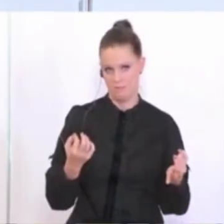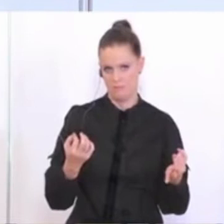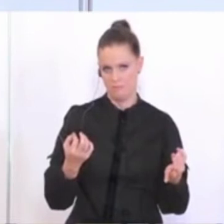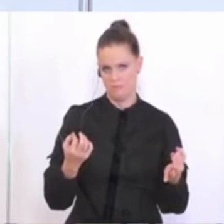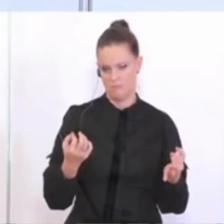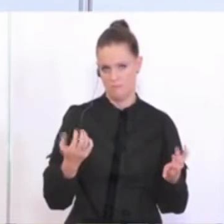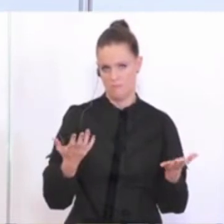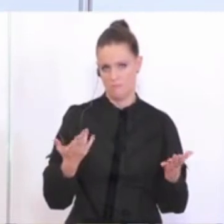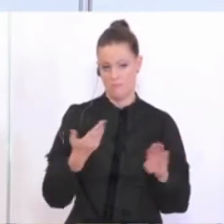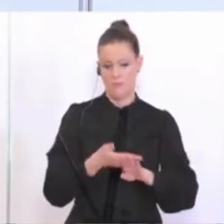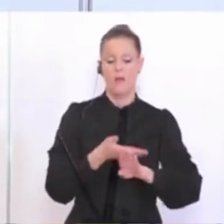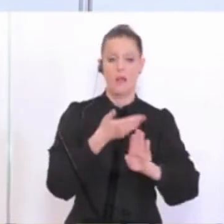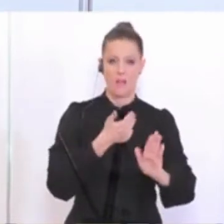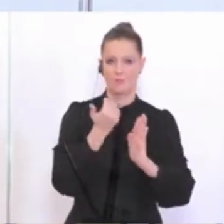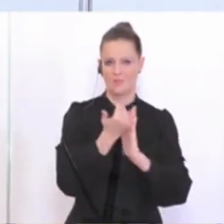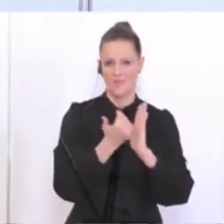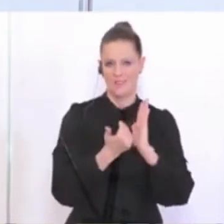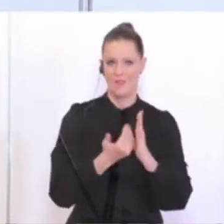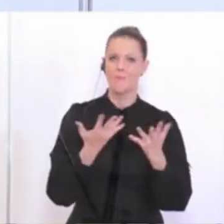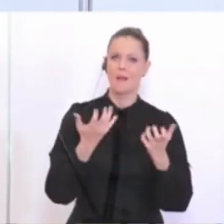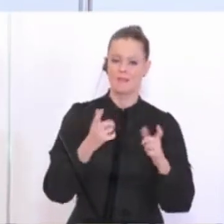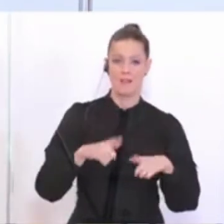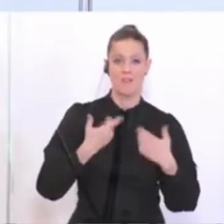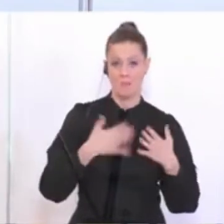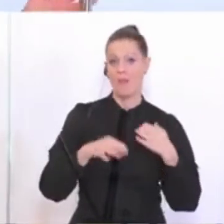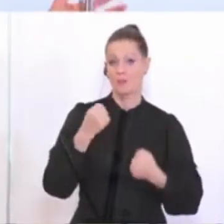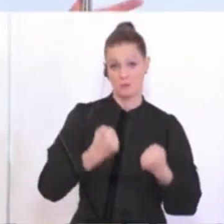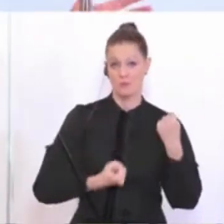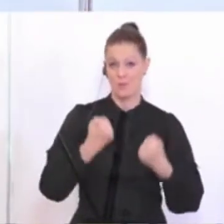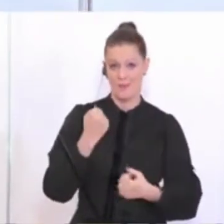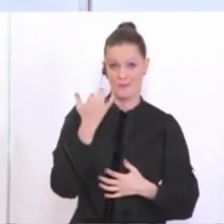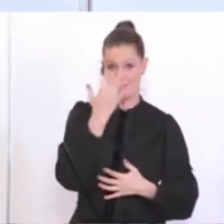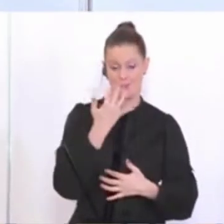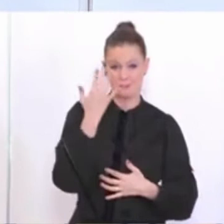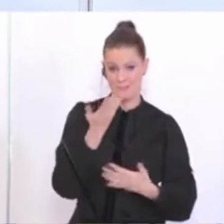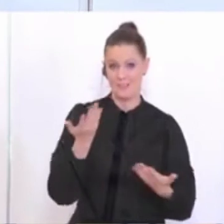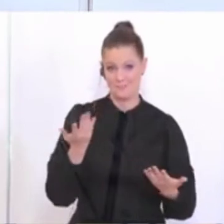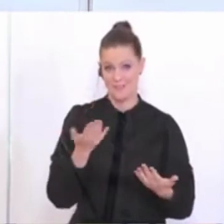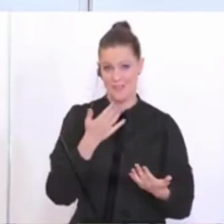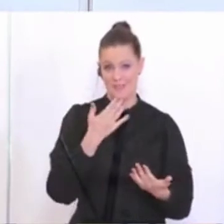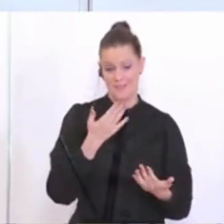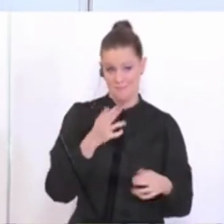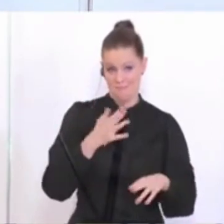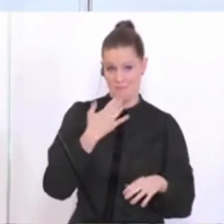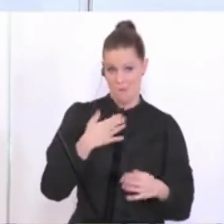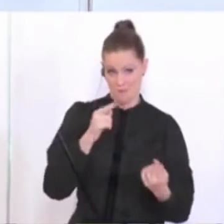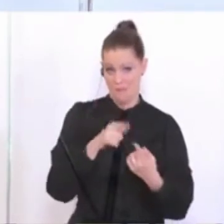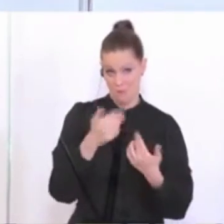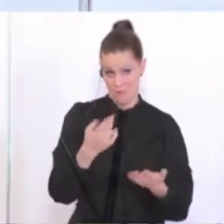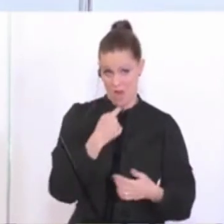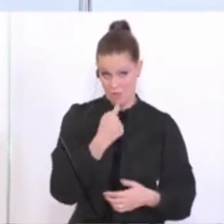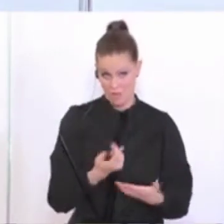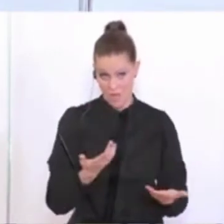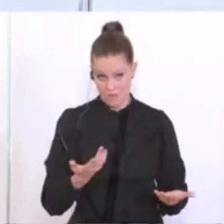den Abstandsregeln im praktischen Leben vielleicht schwieriger vorstellbar, wenn sie darauf anspielen. Aber